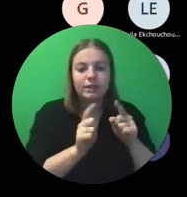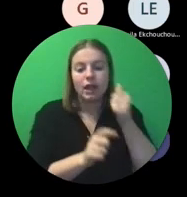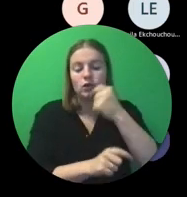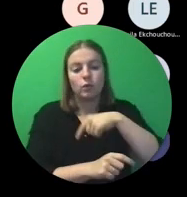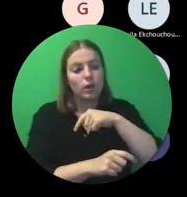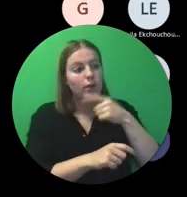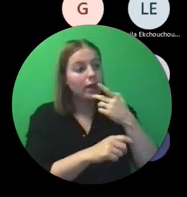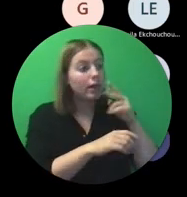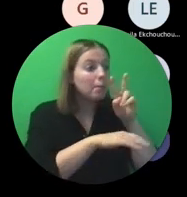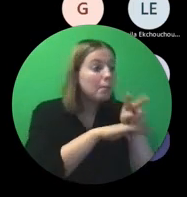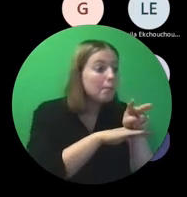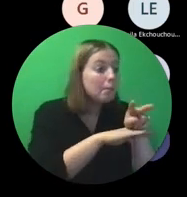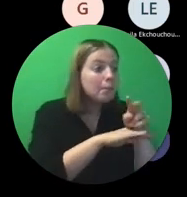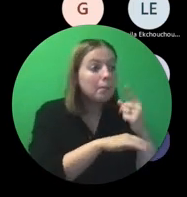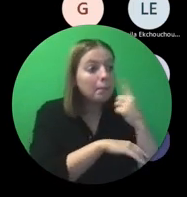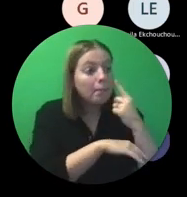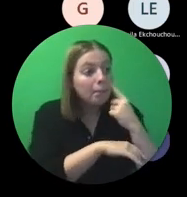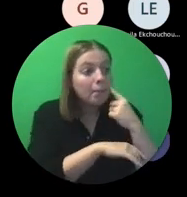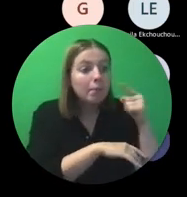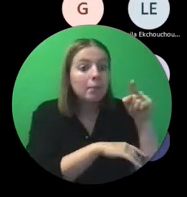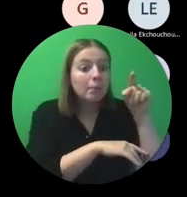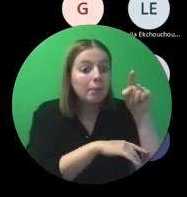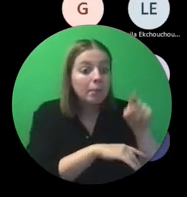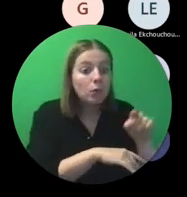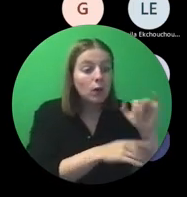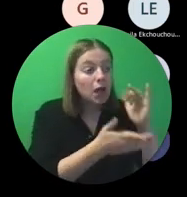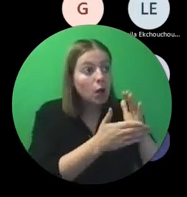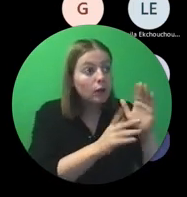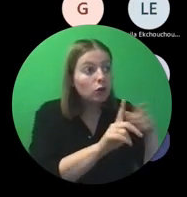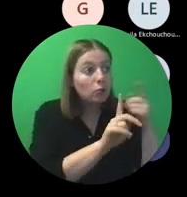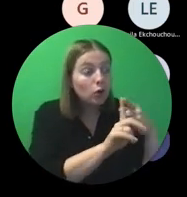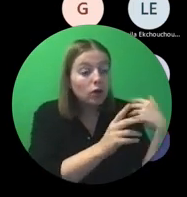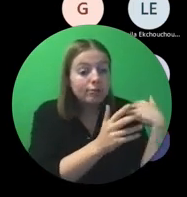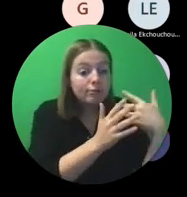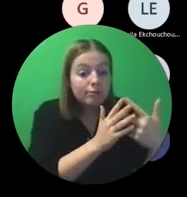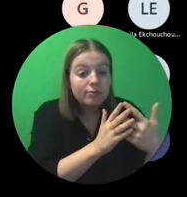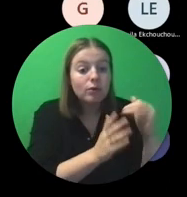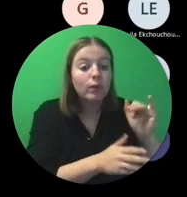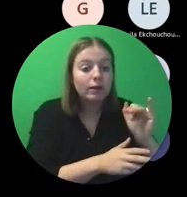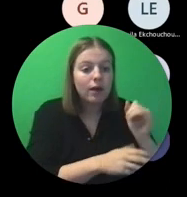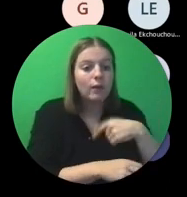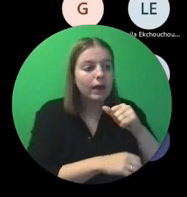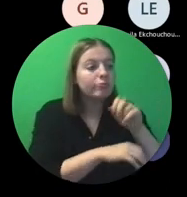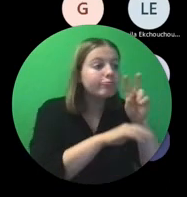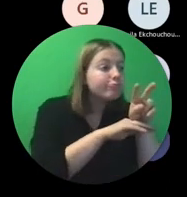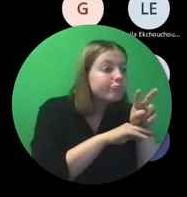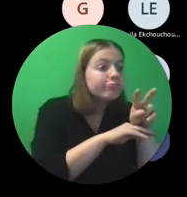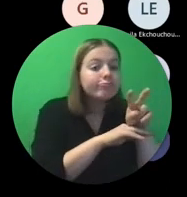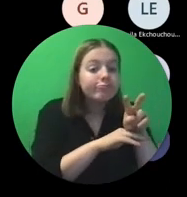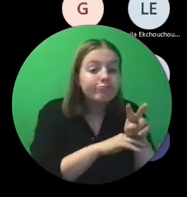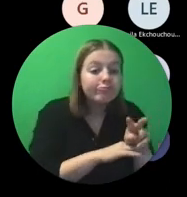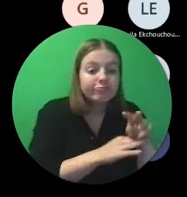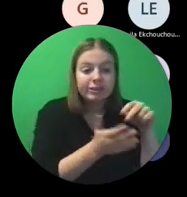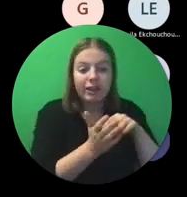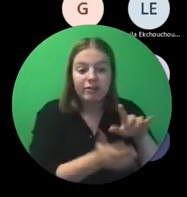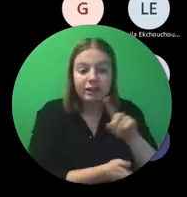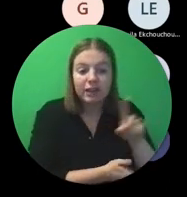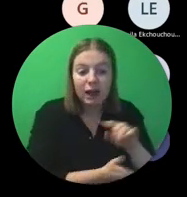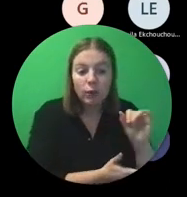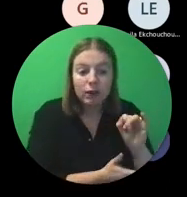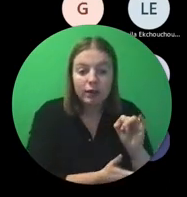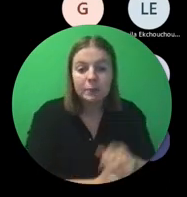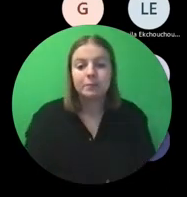gaan kijken van goed, wat is hier nu al gebeurd? Dat we eens kunnen gaan kijken naar een stand van zaken.